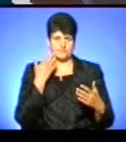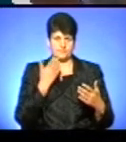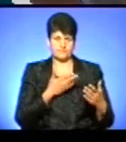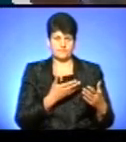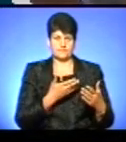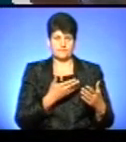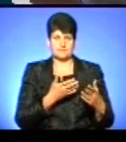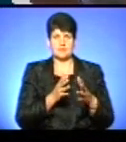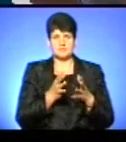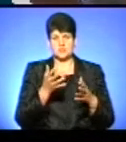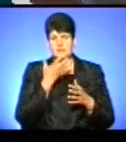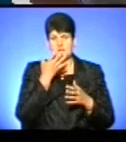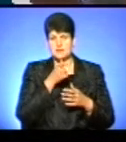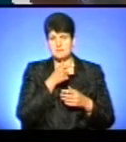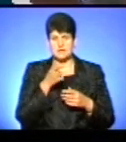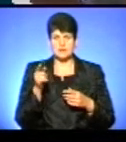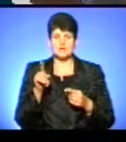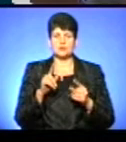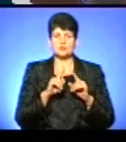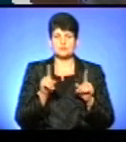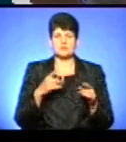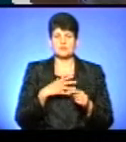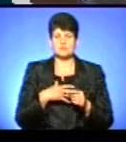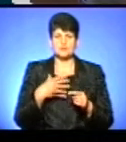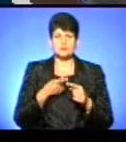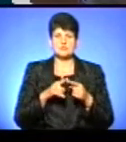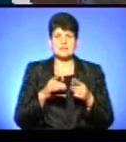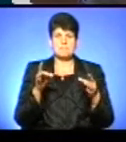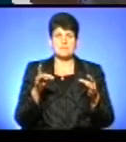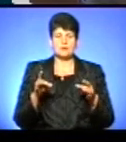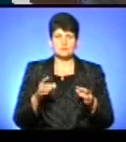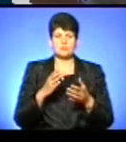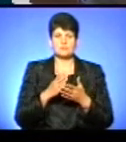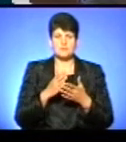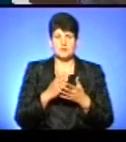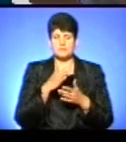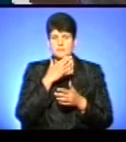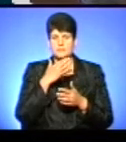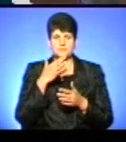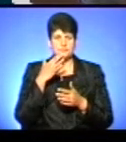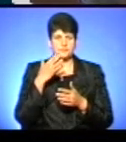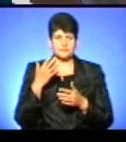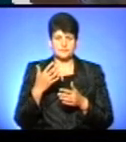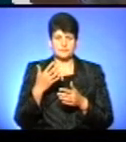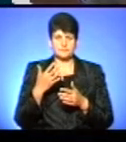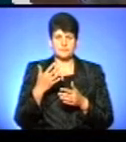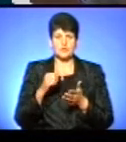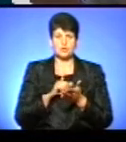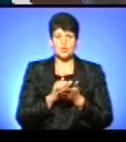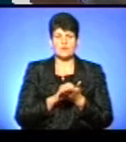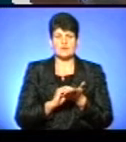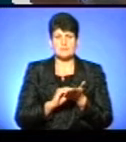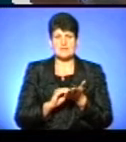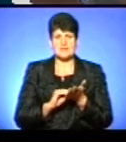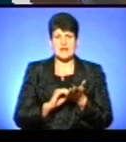більш теплий період. І особливо важливе, що цей пакунок містить цілий ряд друкованих